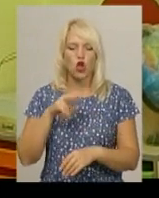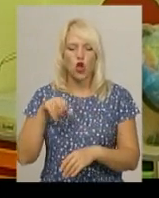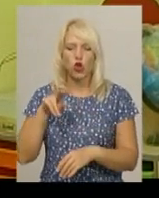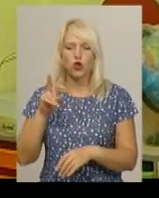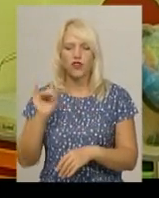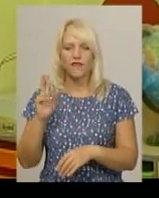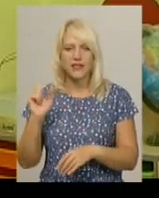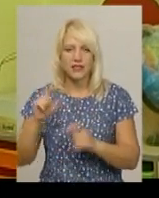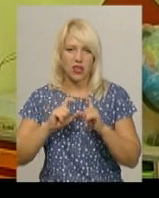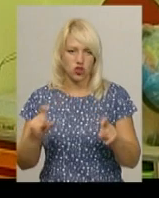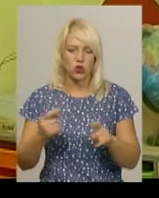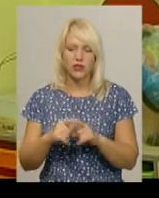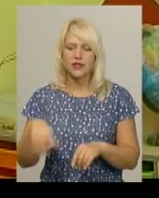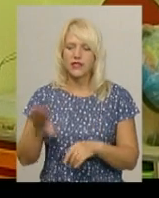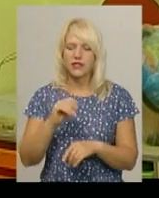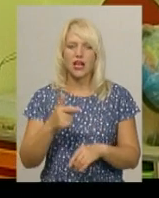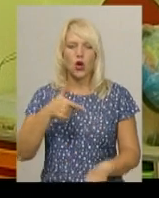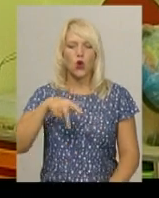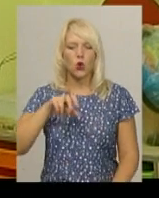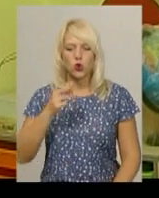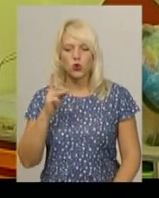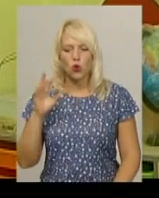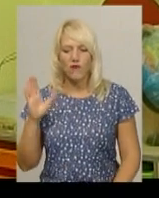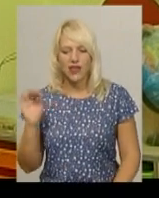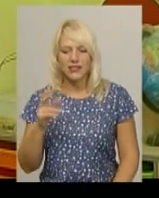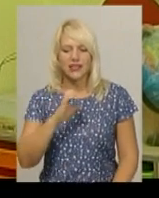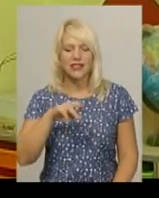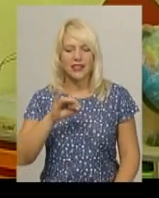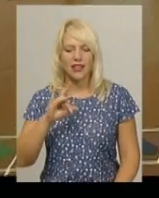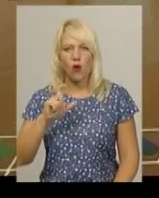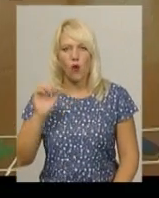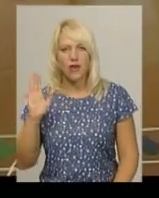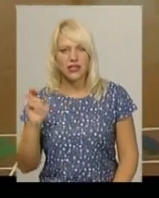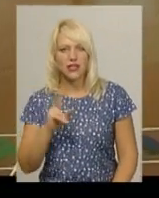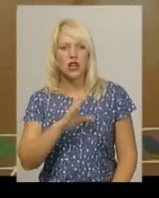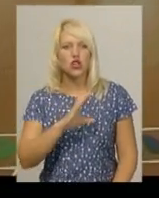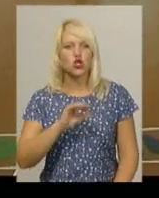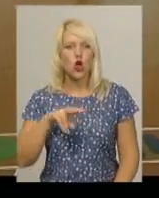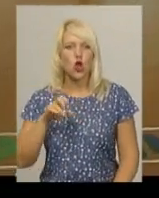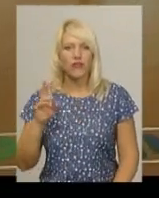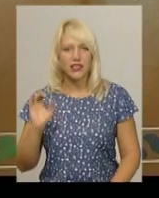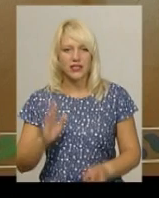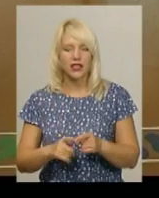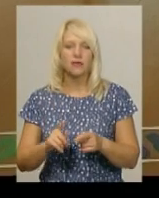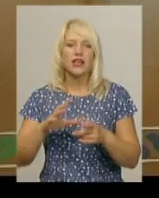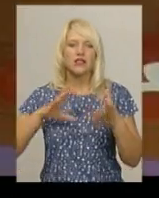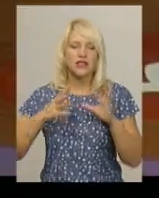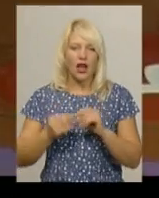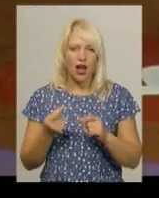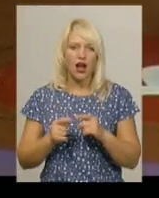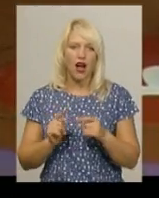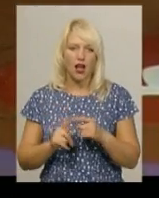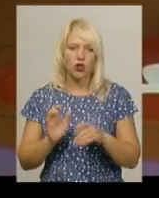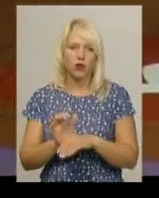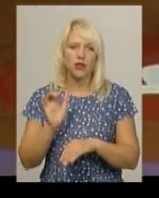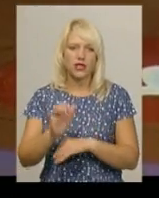всі перші класи. Це і Глушковецька, і Стріховецька, і Солопковецька». Загалом до Ярмолинецького району у цьому році надійшло